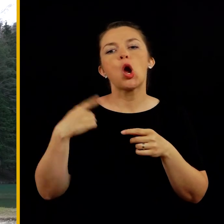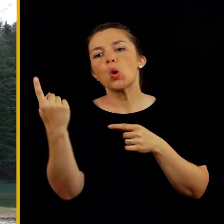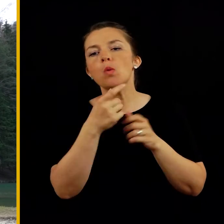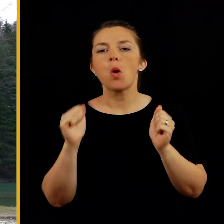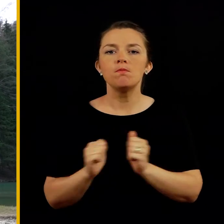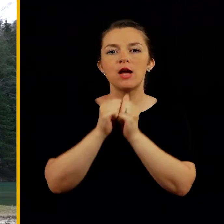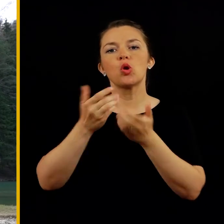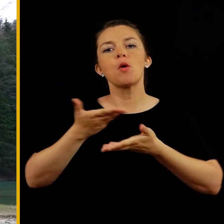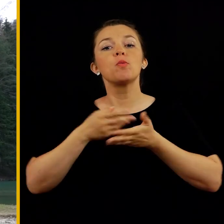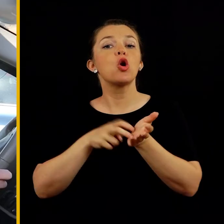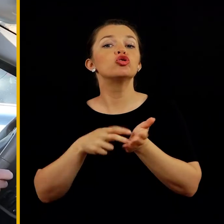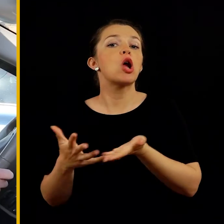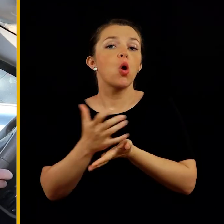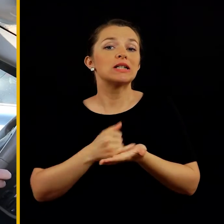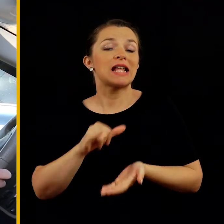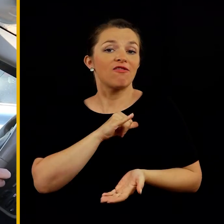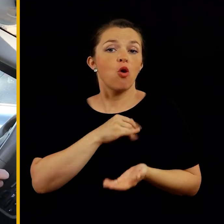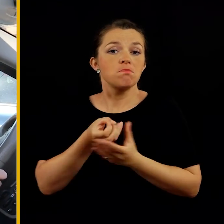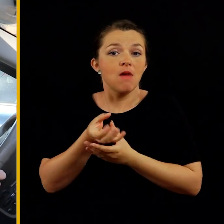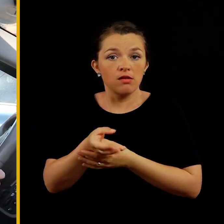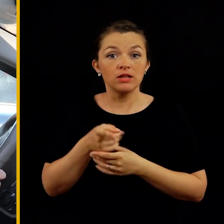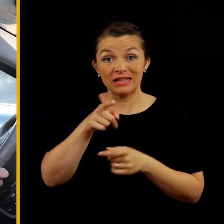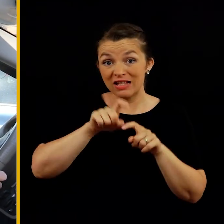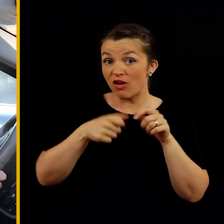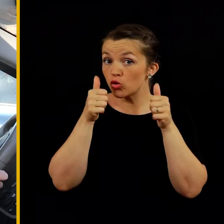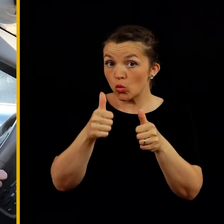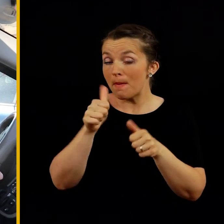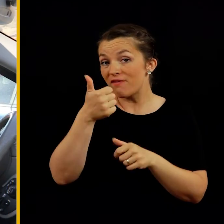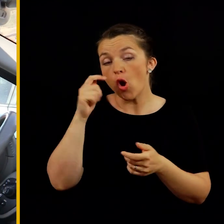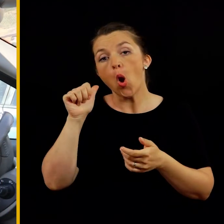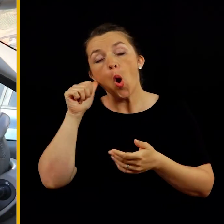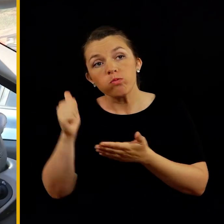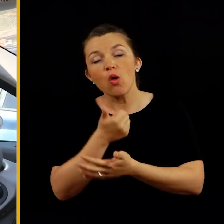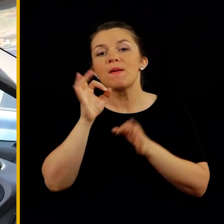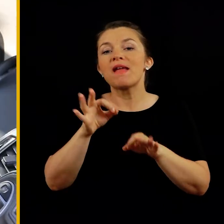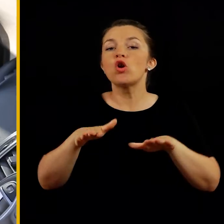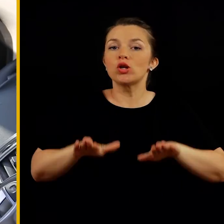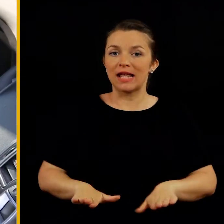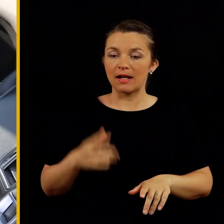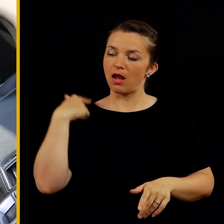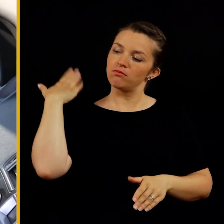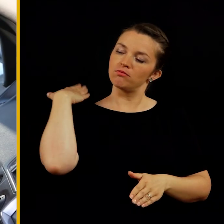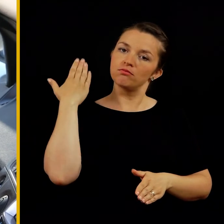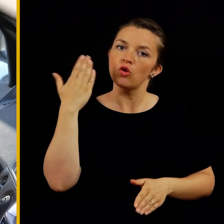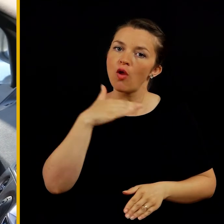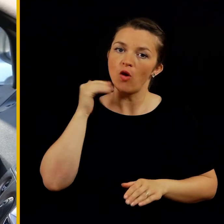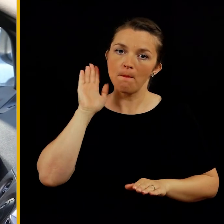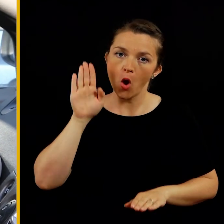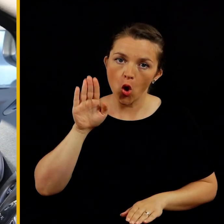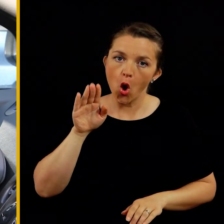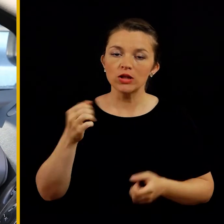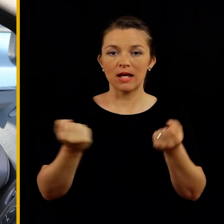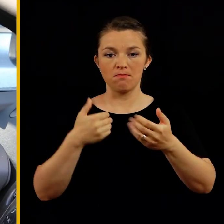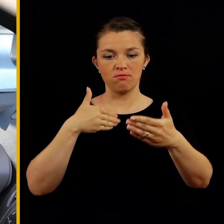dobijo še tem kakšne koristne informacije. Zadeva je super in najprej se obnovi pravilno sedenje. Se pravi naslonjalo dovolj po konci, da je volan